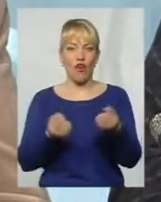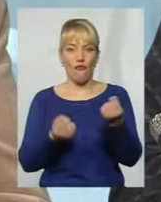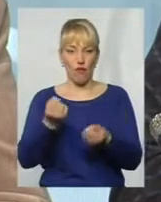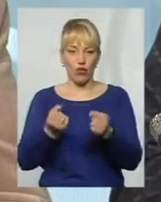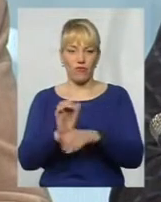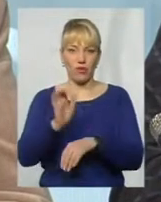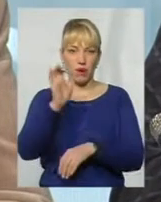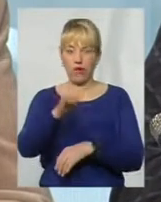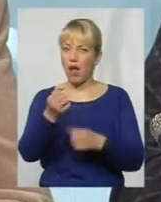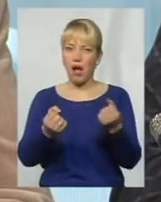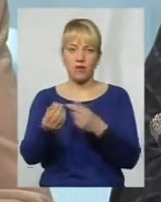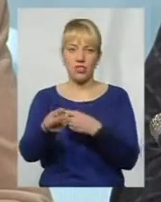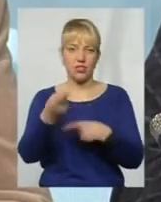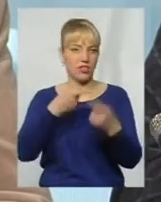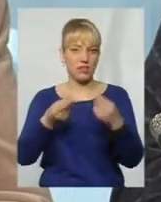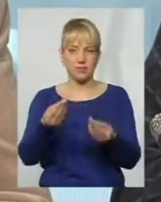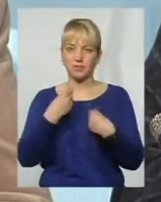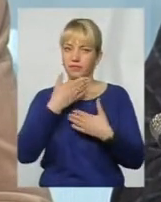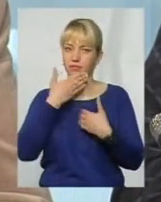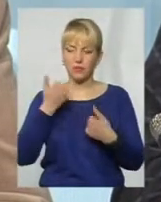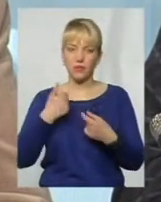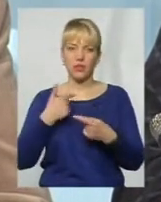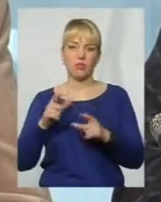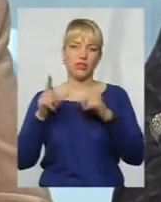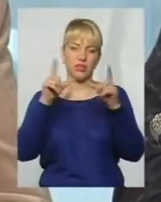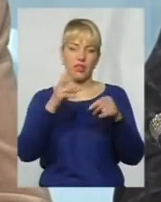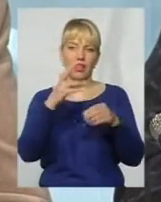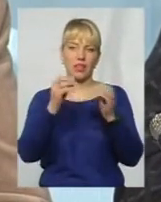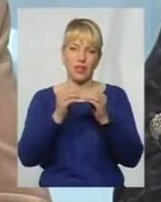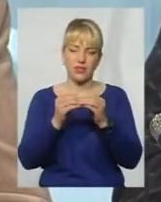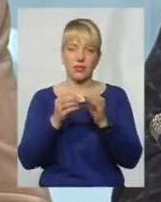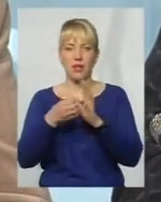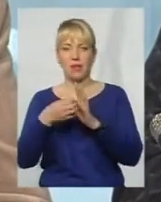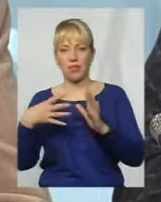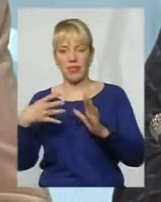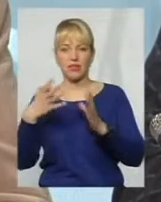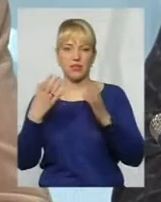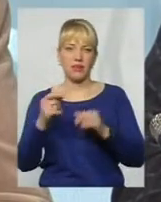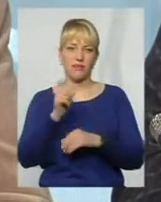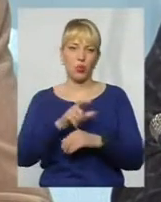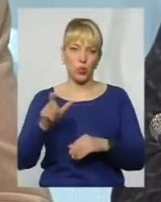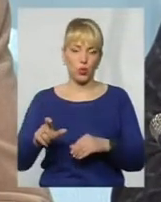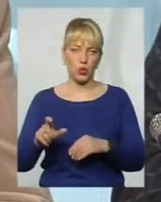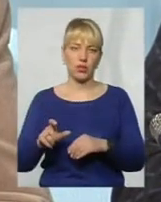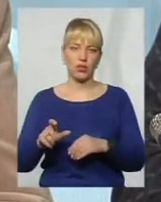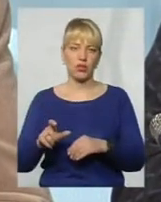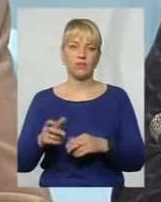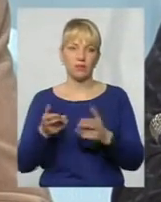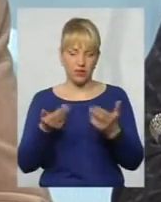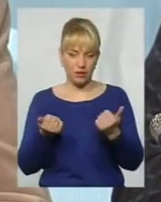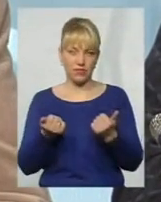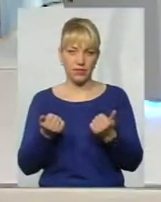і туди їздили на 10-15 днів люди. Так,